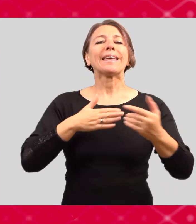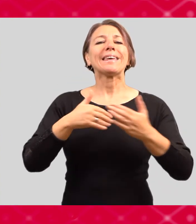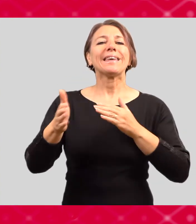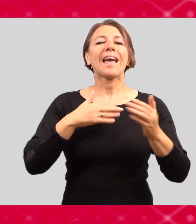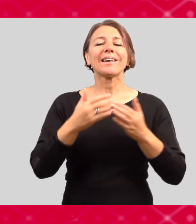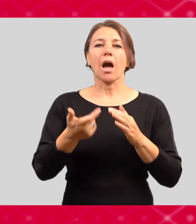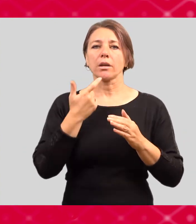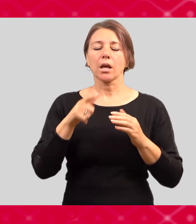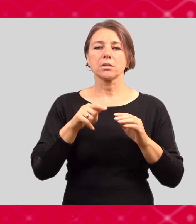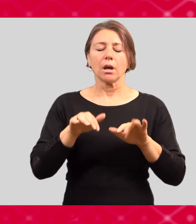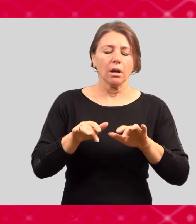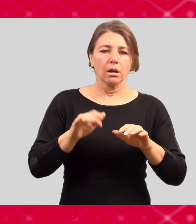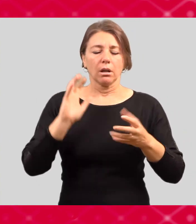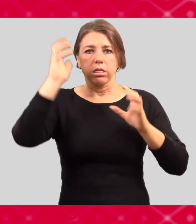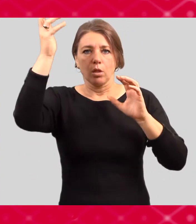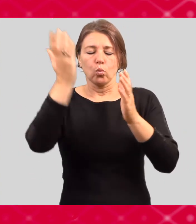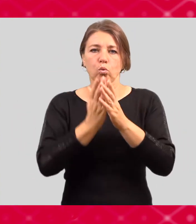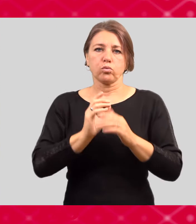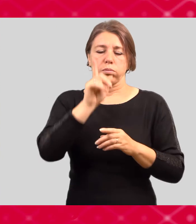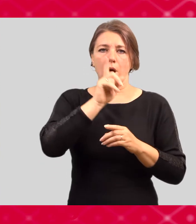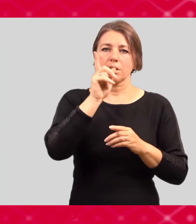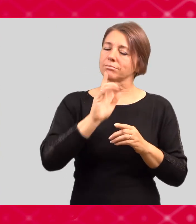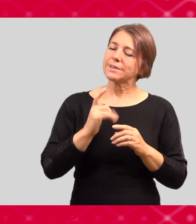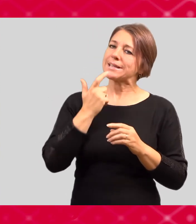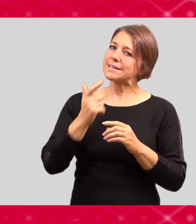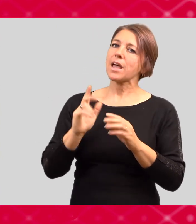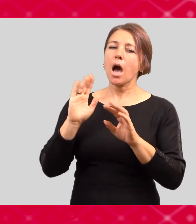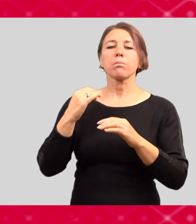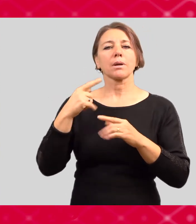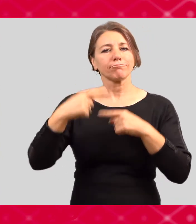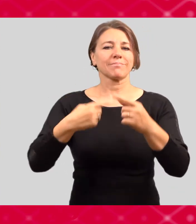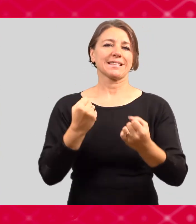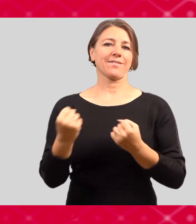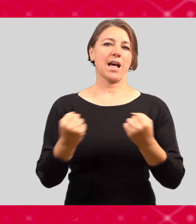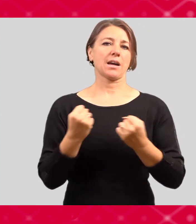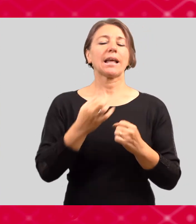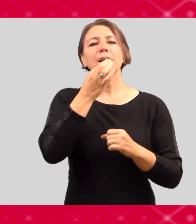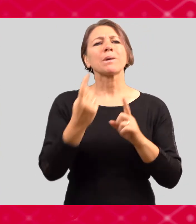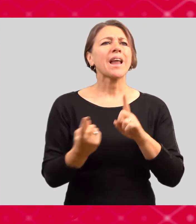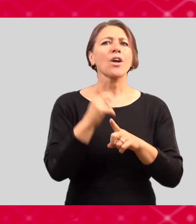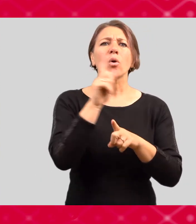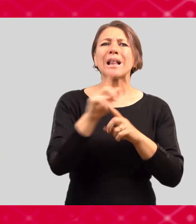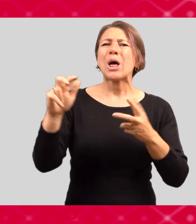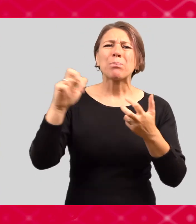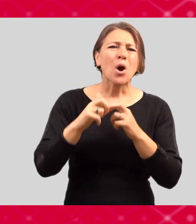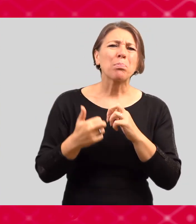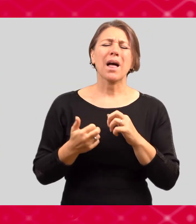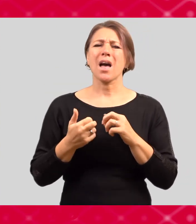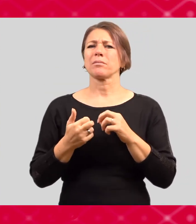nezbláznit a pořád si udržovat i přes nesnáze, které mohou přijít. Čistou mysl,